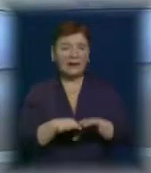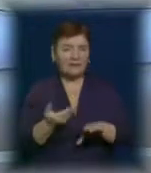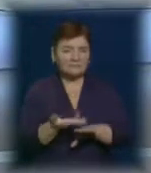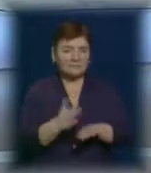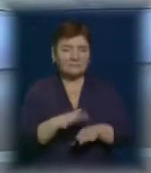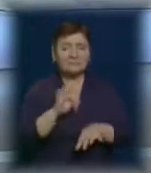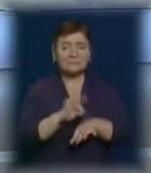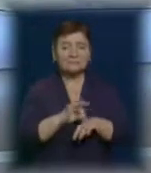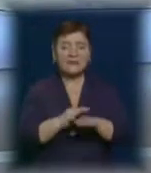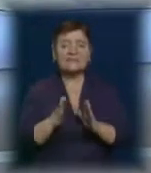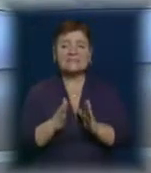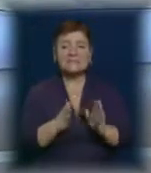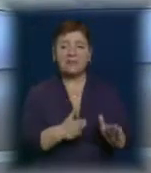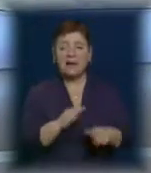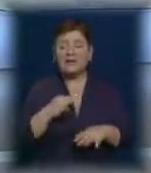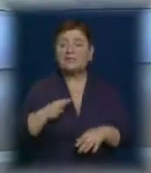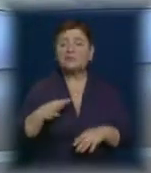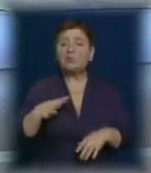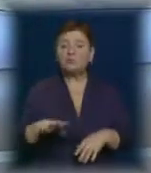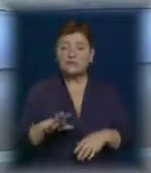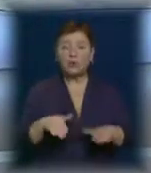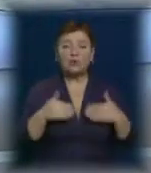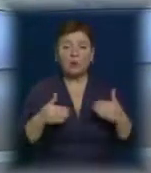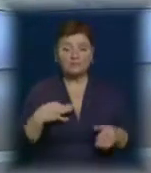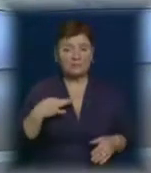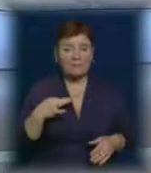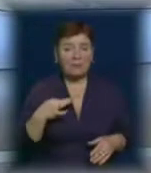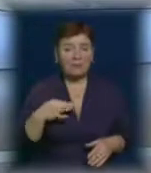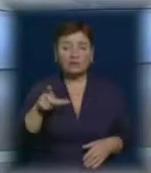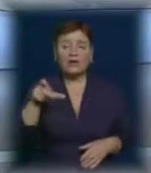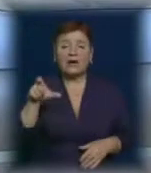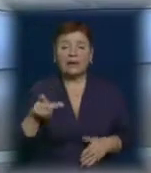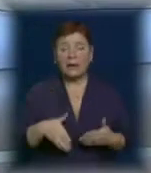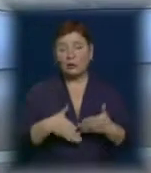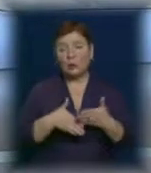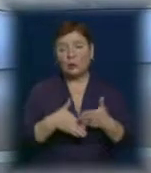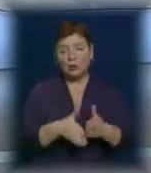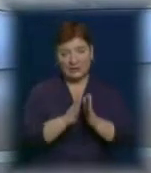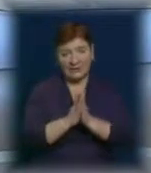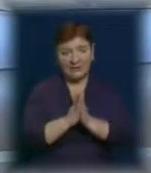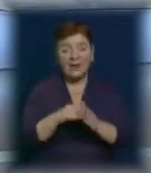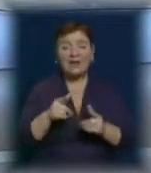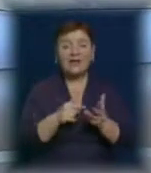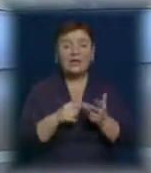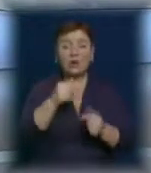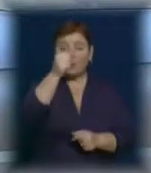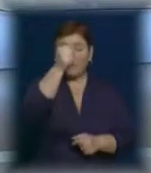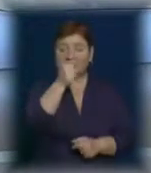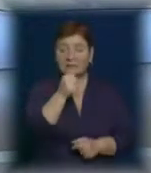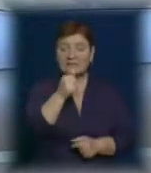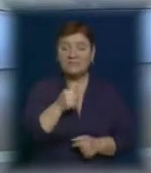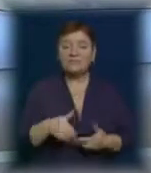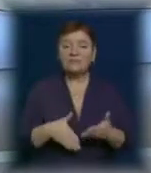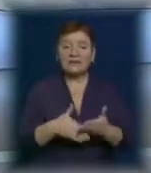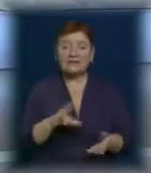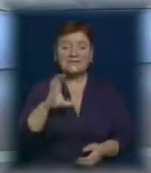лімфатичної системи змусила хлопця звернутися до небайдужих краян з проханням допомогти. Протягом кількох місяців волонтери та